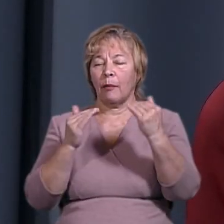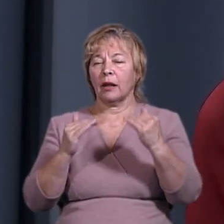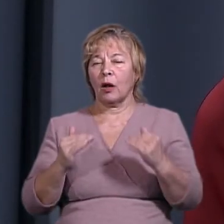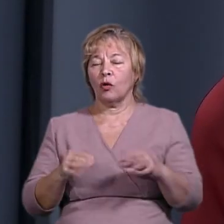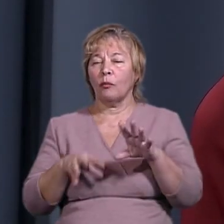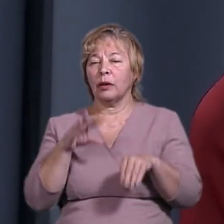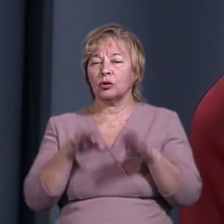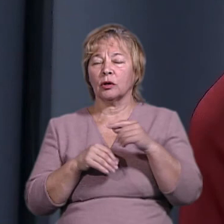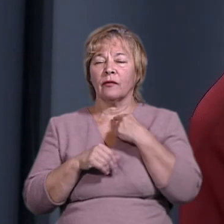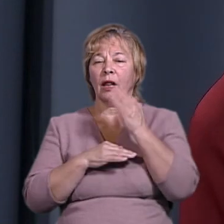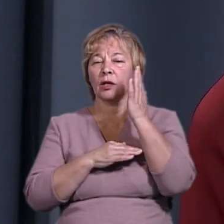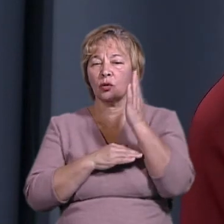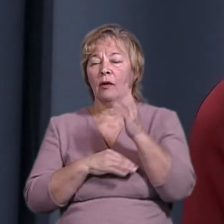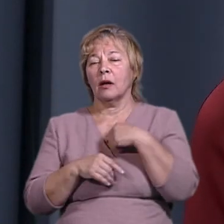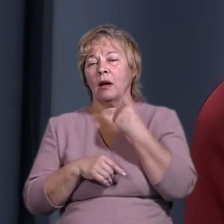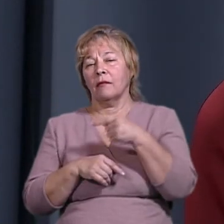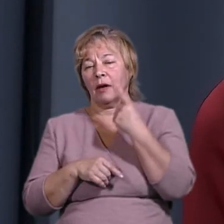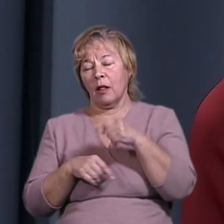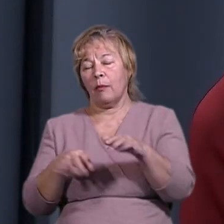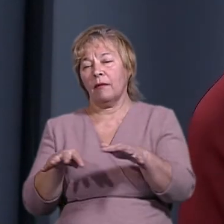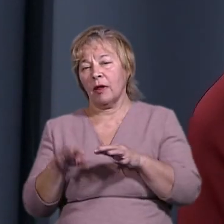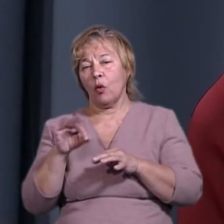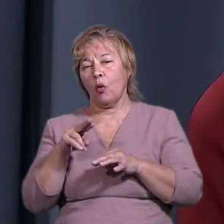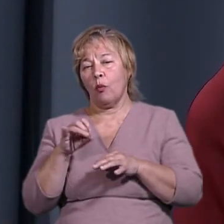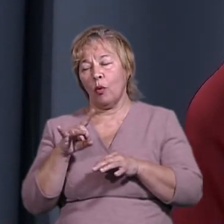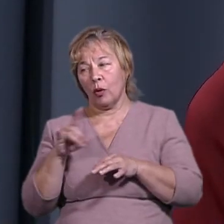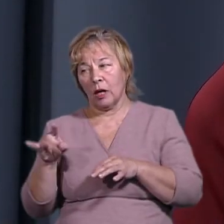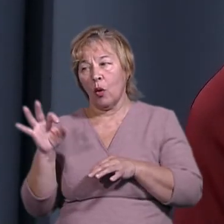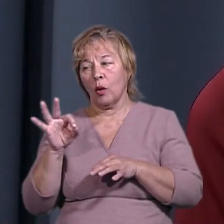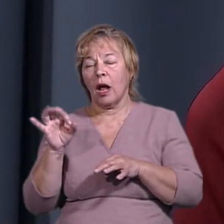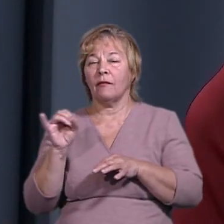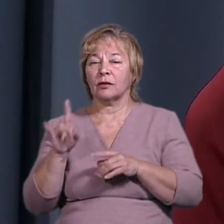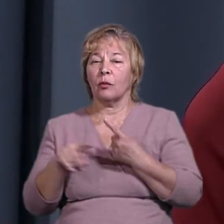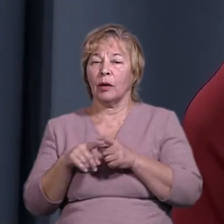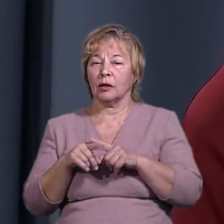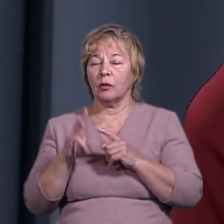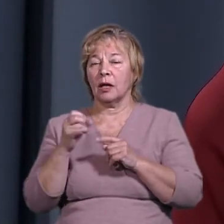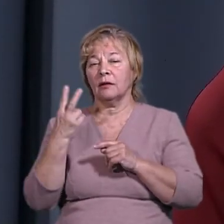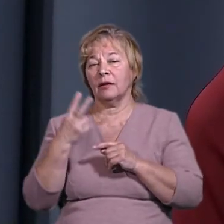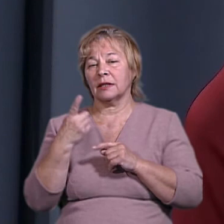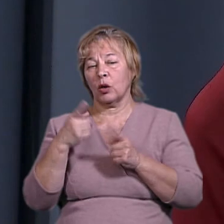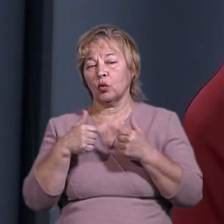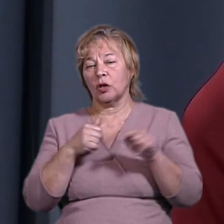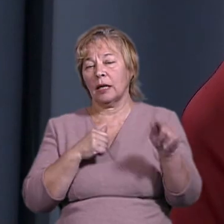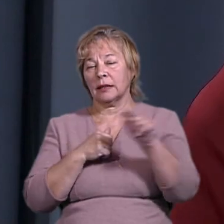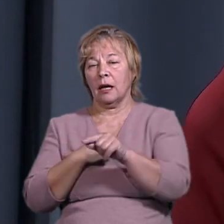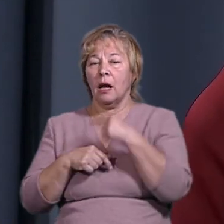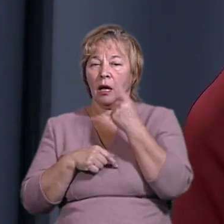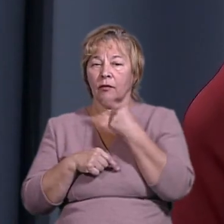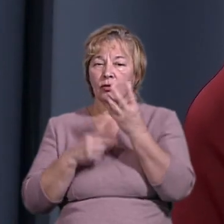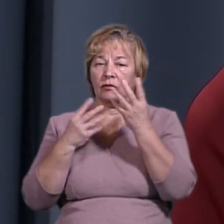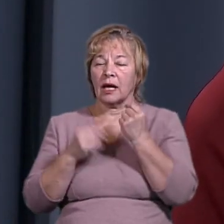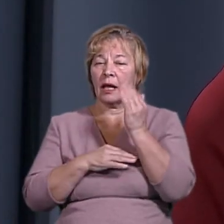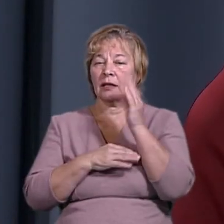підрахунку голосів. Якщо не сказала голова правління опори Ольга Айвазовська, що не менше на 21 дільниці. Нагадаю, що у день